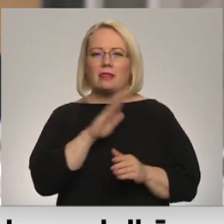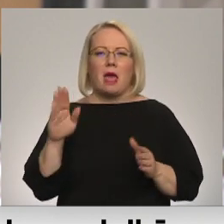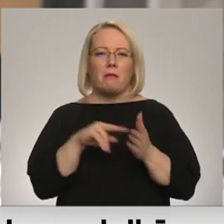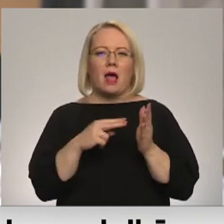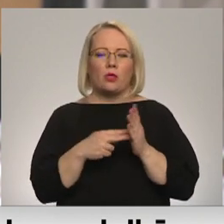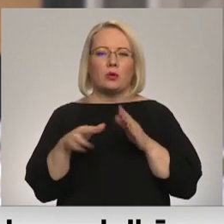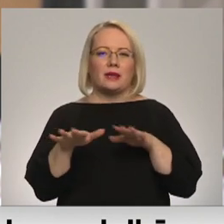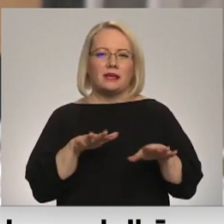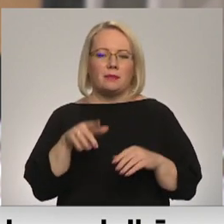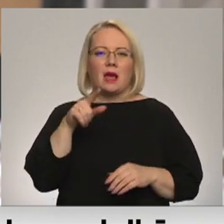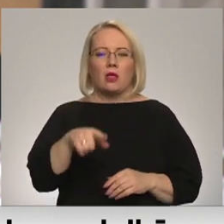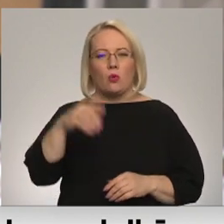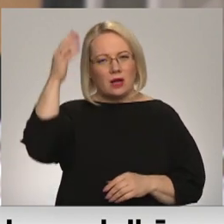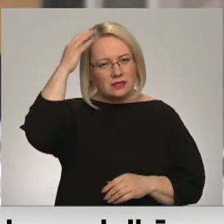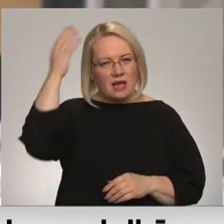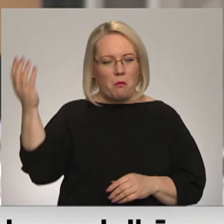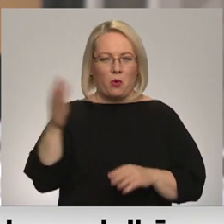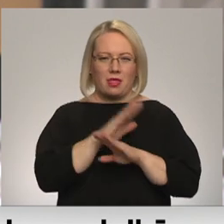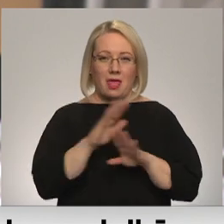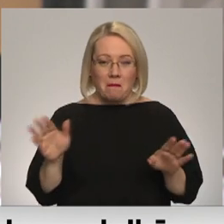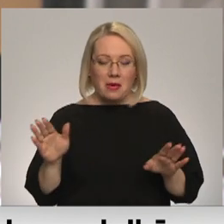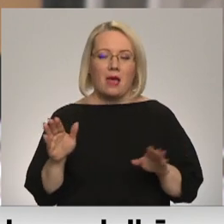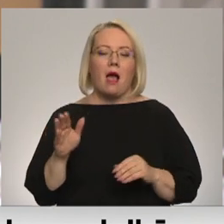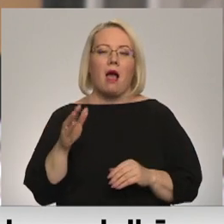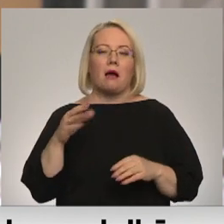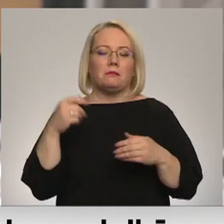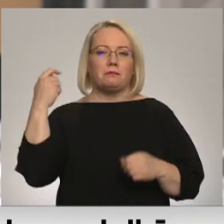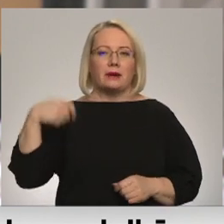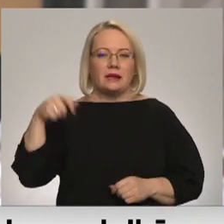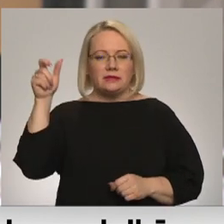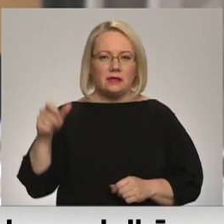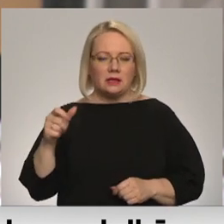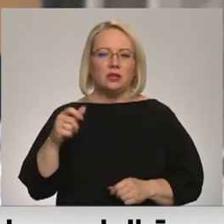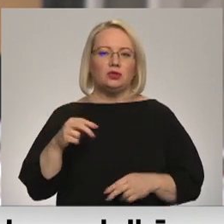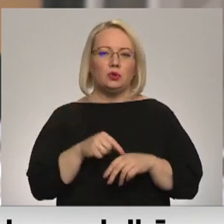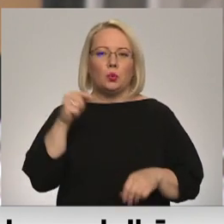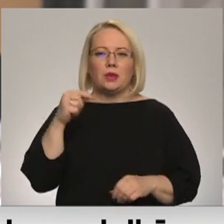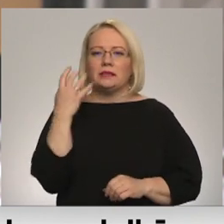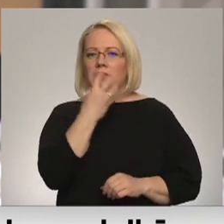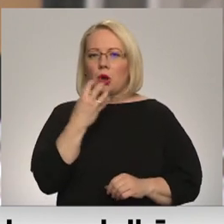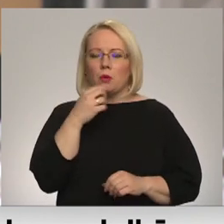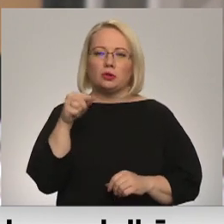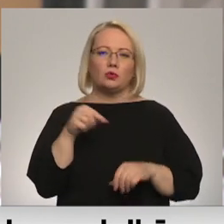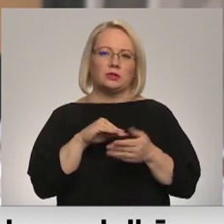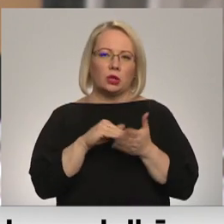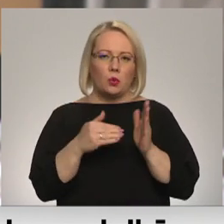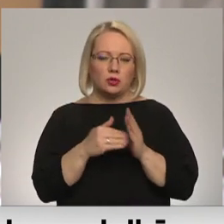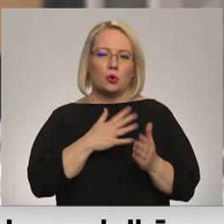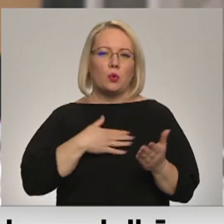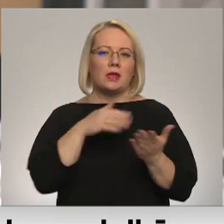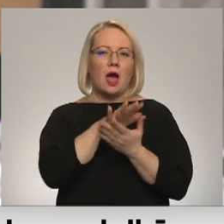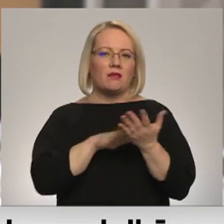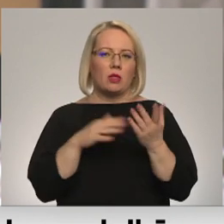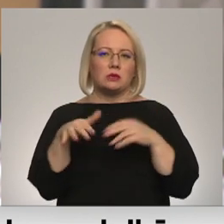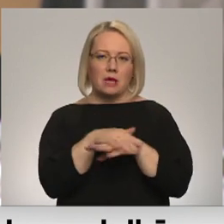rīcība, ka šī cepuri nebija noņemta. Prezidents jūtas ļoti sarūktināts par šo situāciju un, protams, ļoti atvainojas